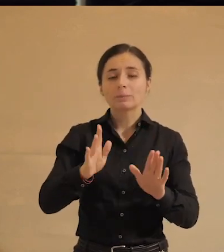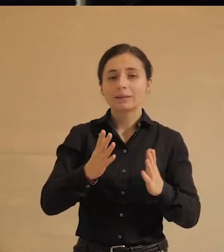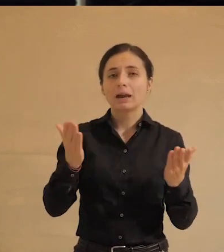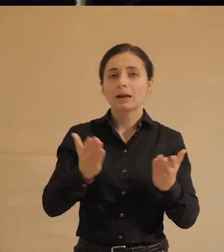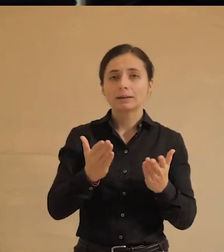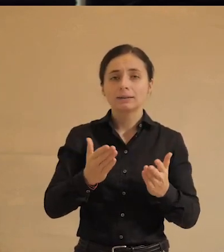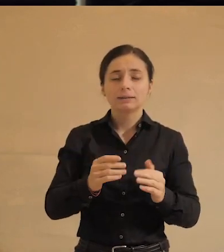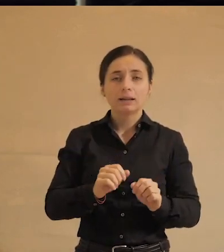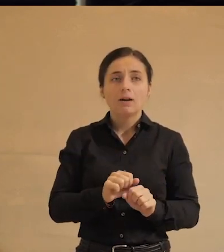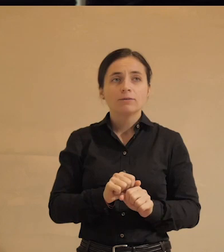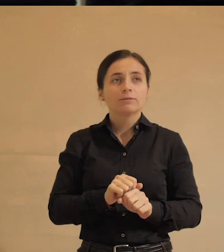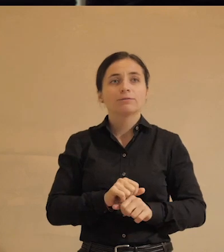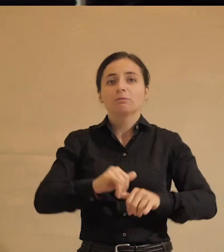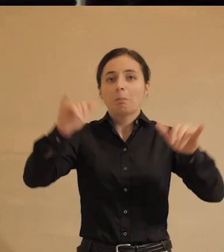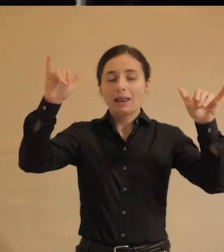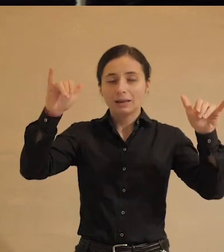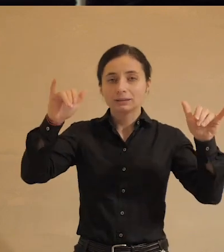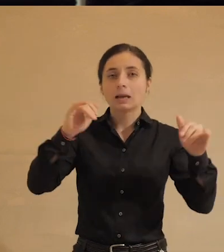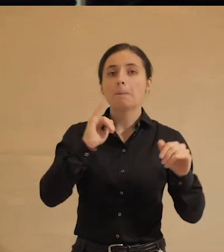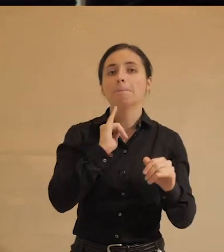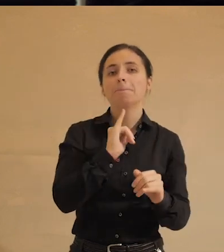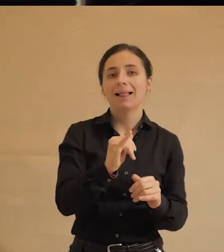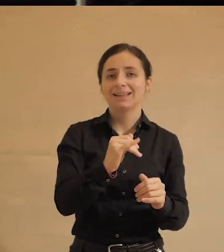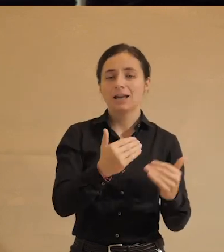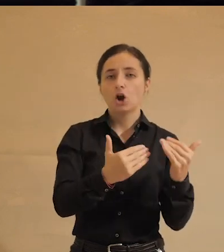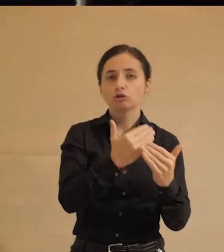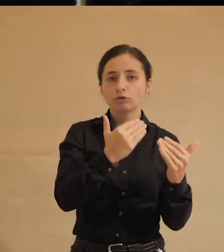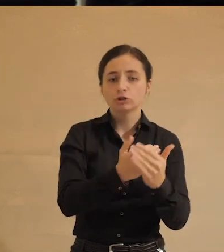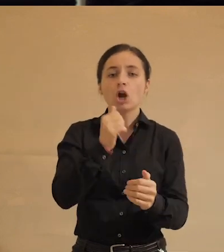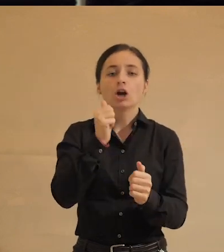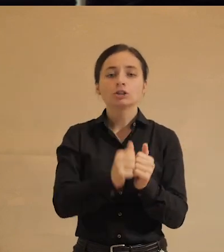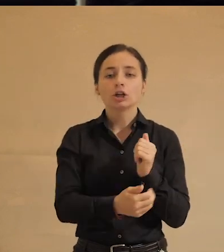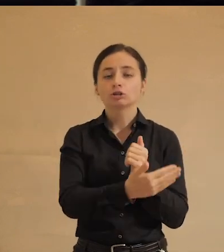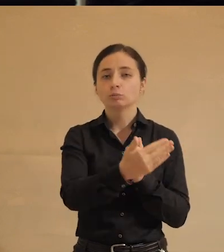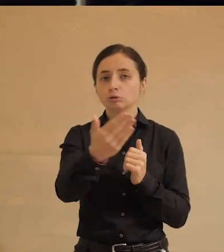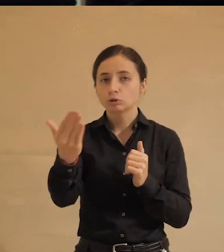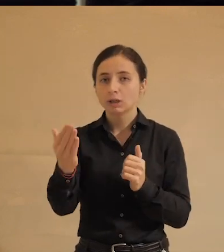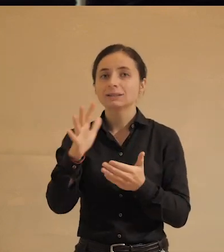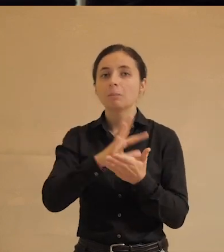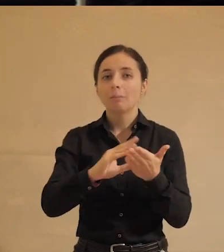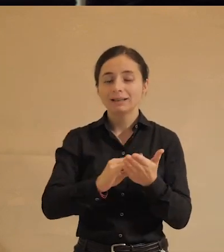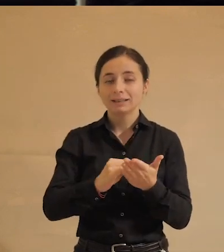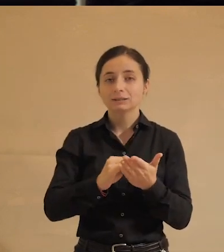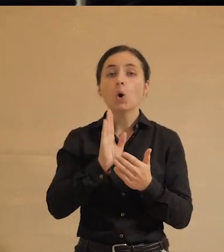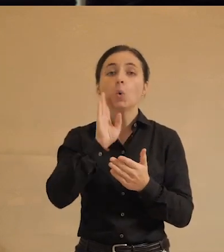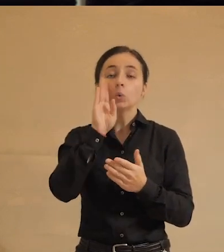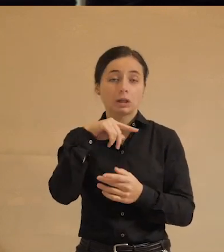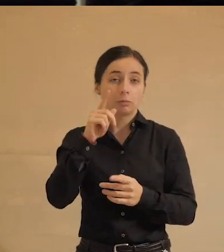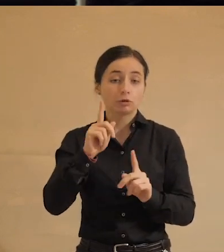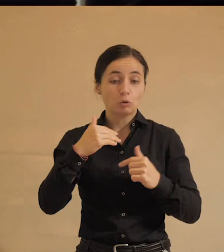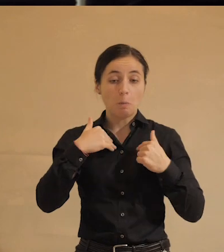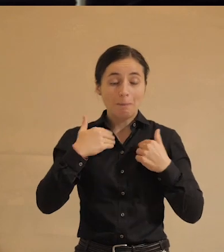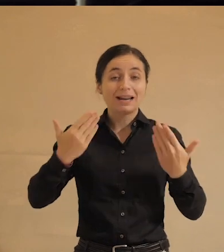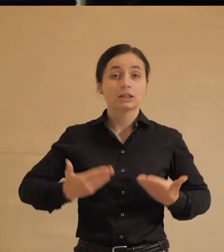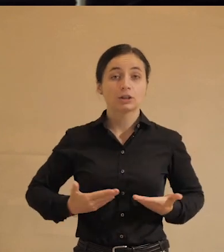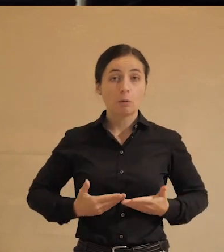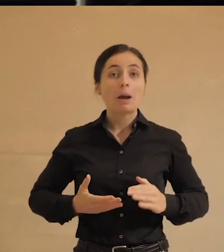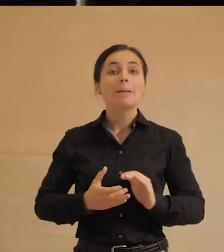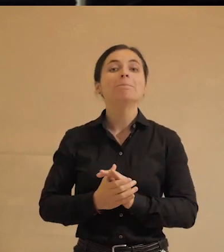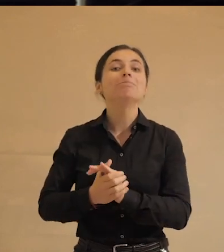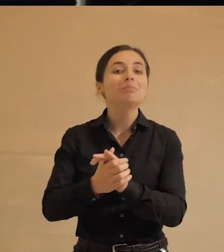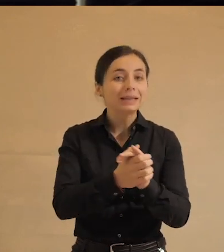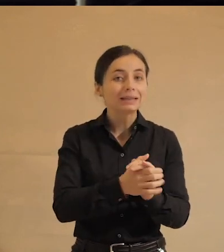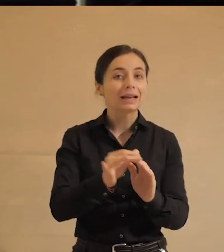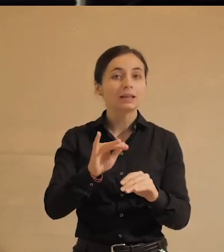всплески плохих новостей, каждому из нас полезно повторять себе утром, что мы живем в эпоху мира